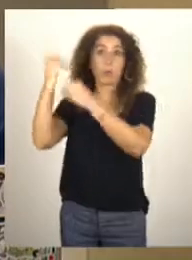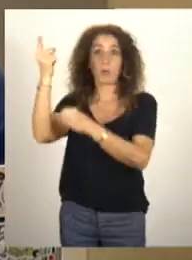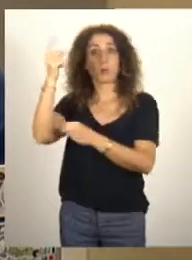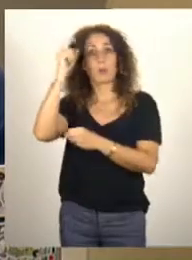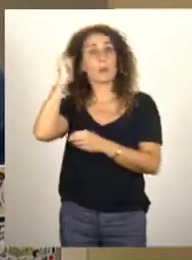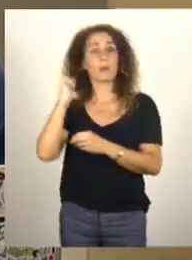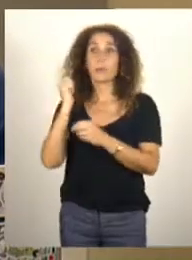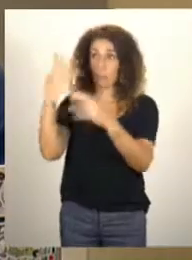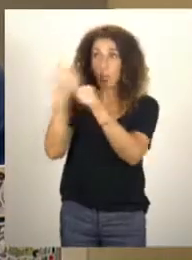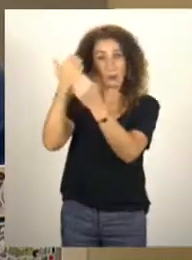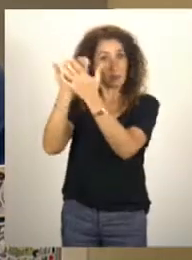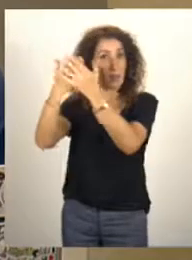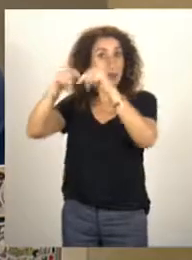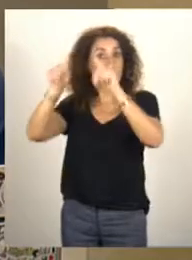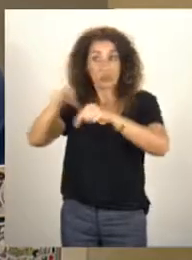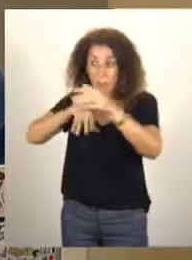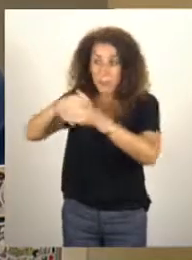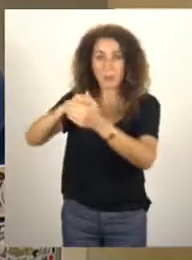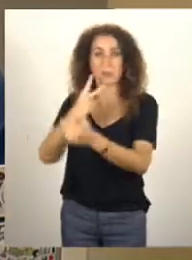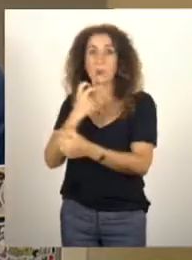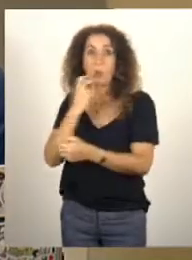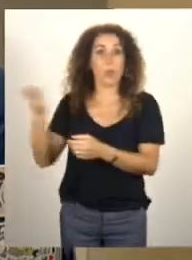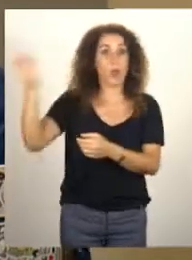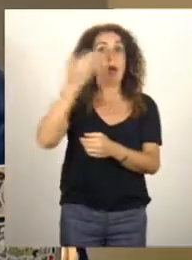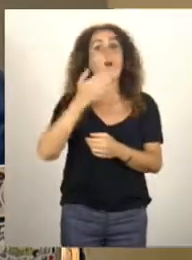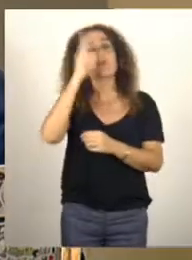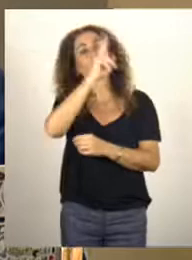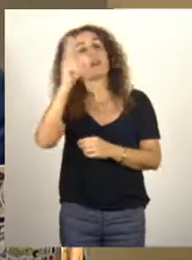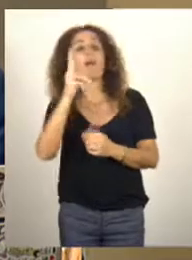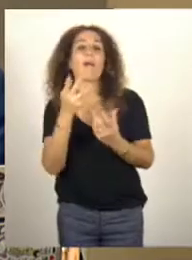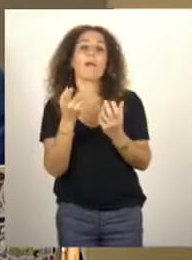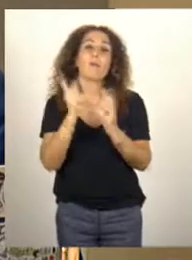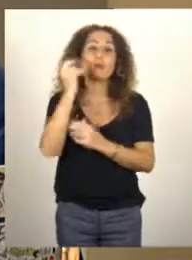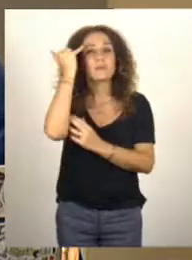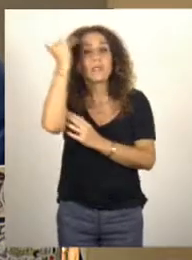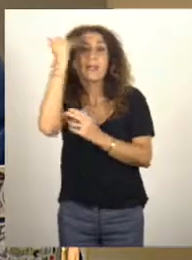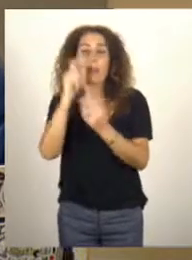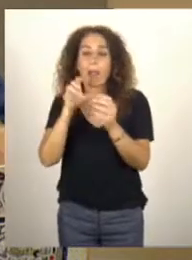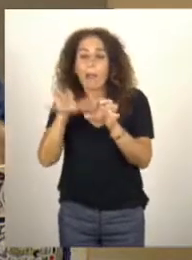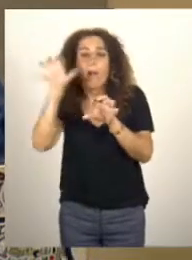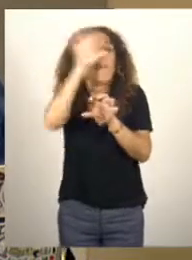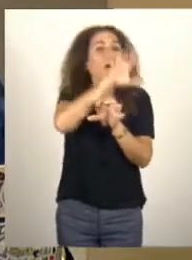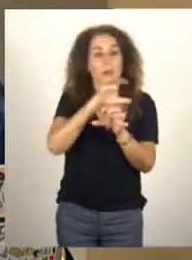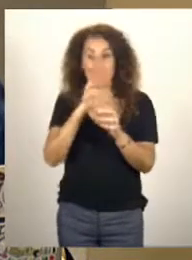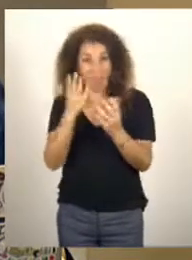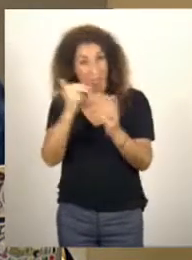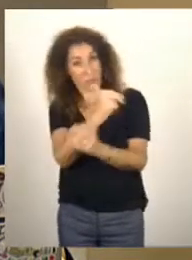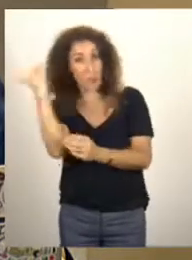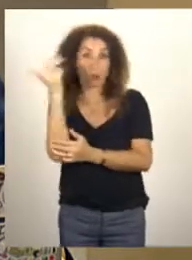ce budget participatif au niveau national. En général, c'est des initiatives plutôt au niveau local. Et donc cela